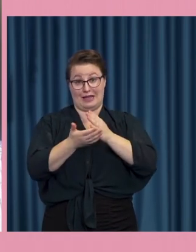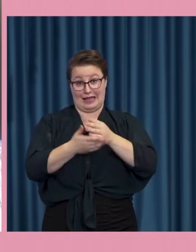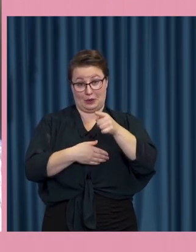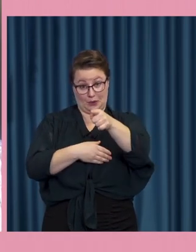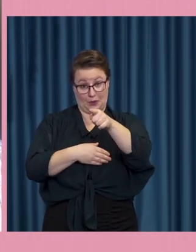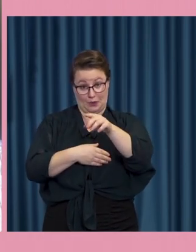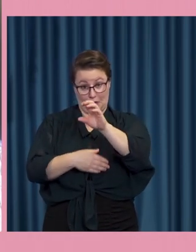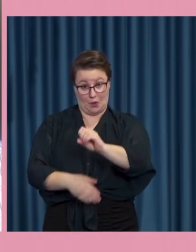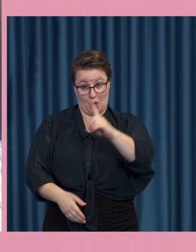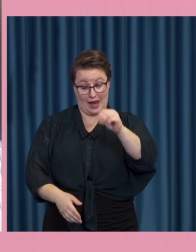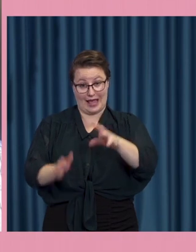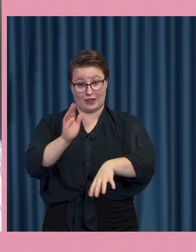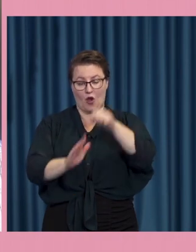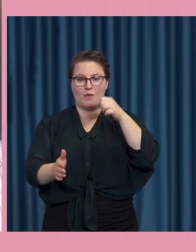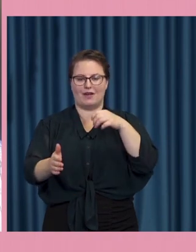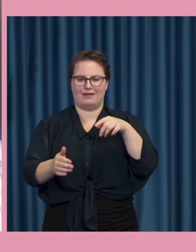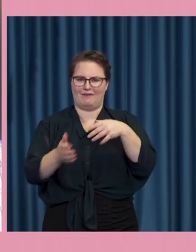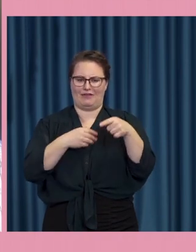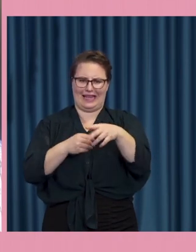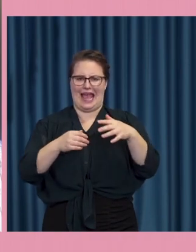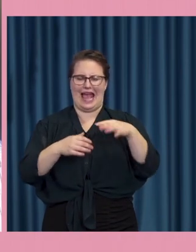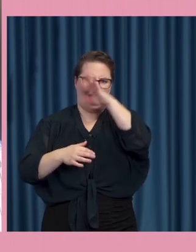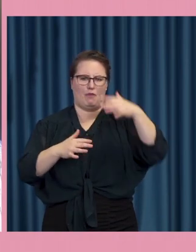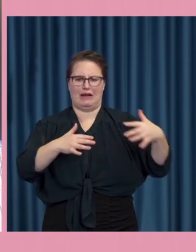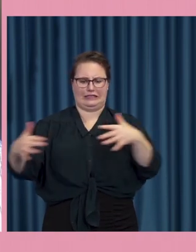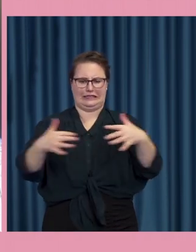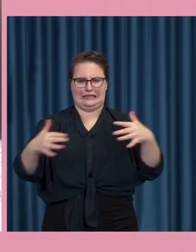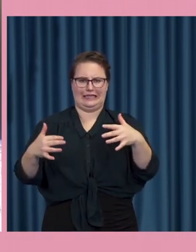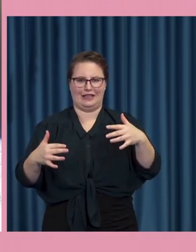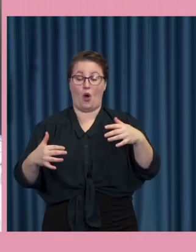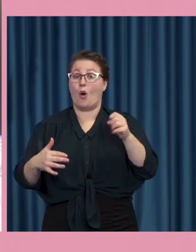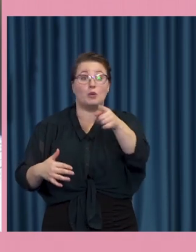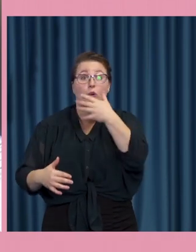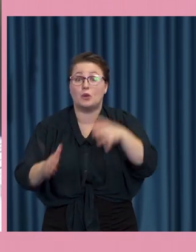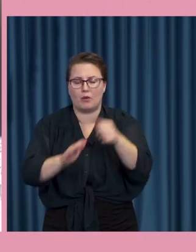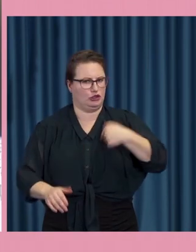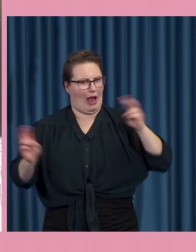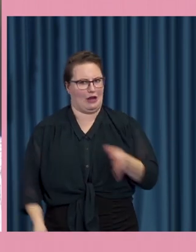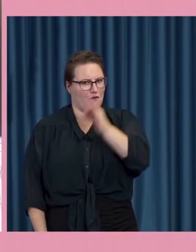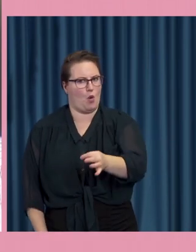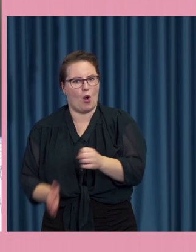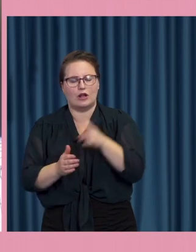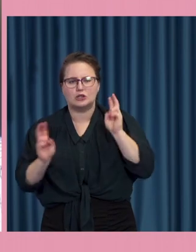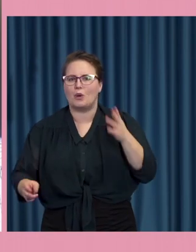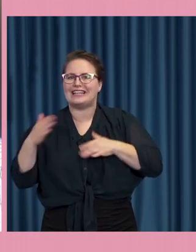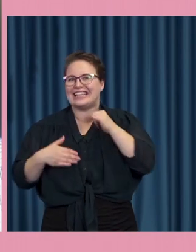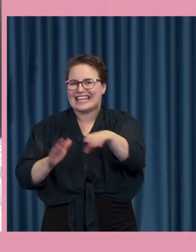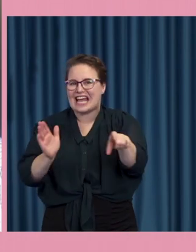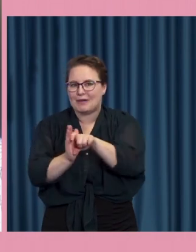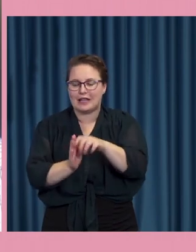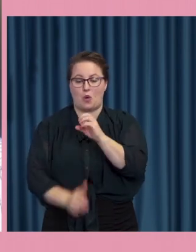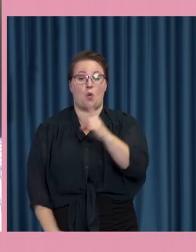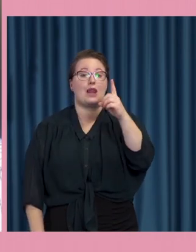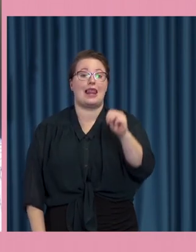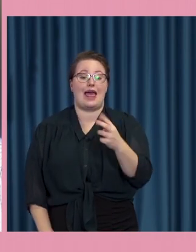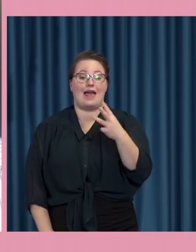det är en gammal typ av krigföring och gör du inte det så kommer jag att fråga dig det för jag tycker det är otroligt intressant det du skriver i ditt kapitel. Så Olle Westberg,